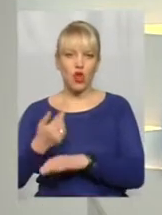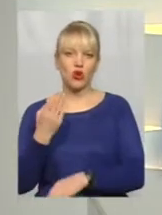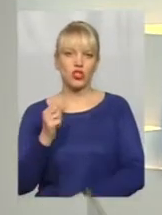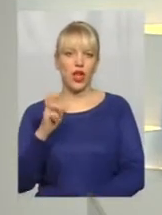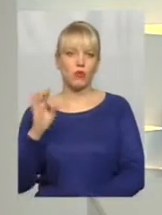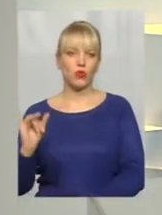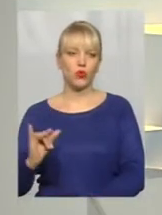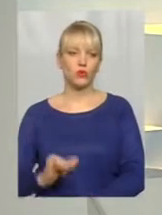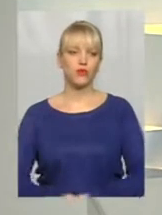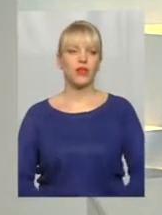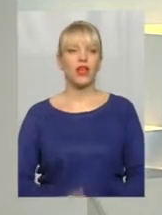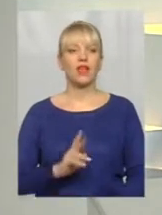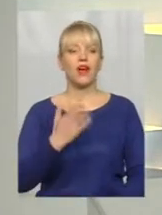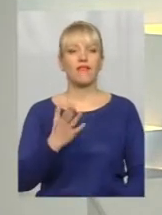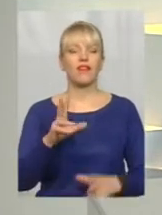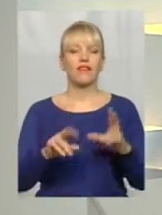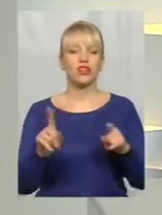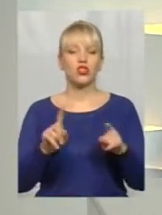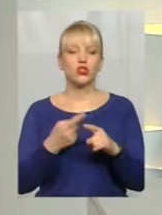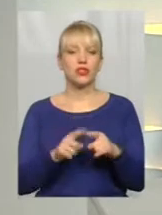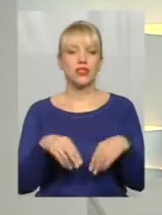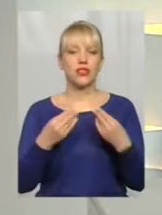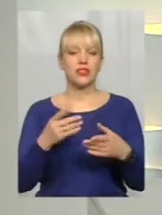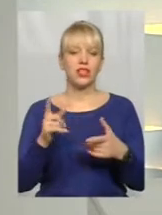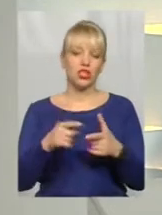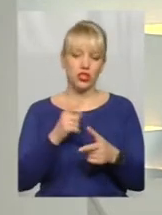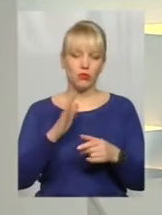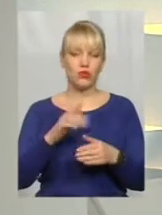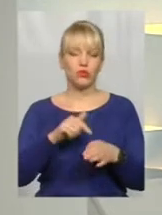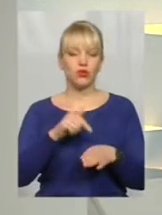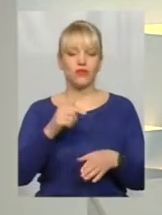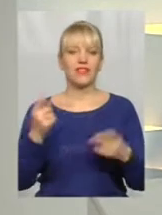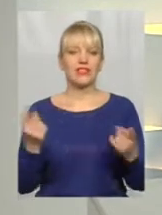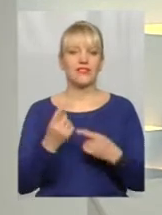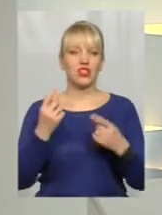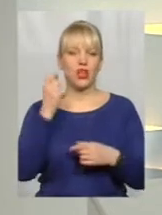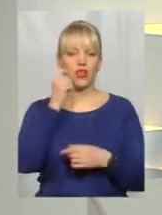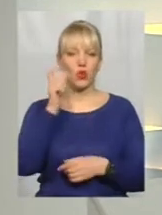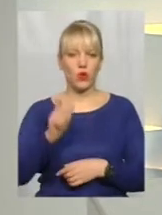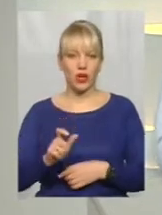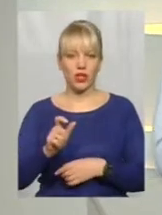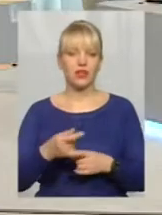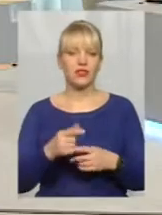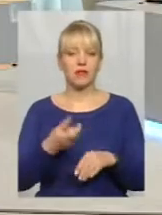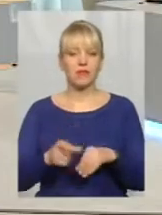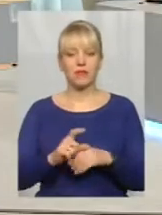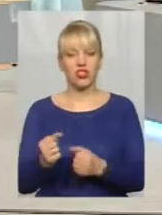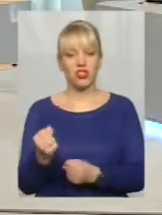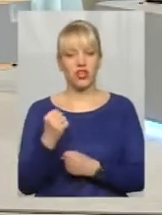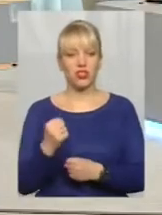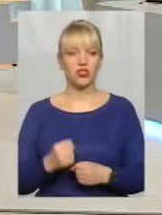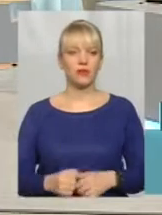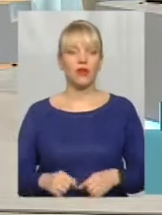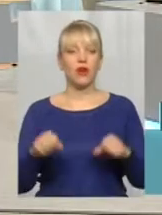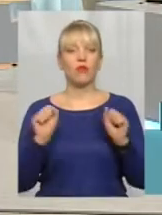Як вважаєте, що це дасть? Чи буде почуватися звичайний українець більш захищеним? Ну, можливо,